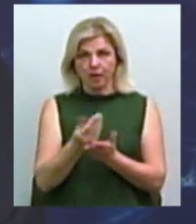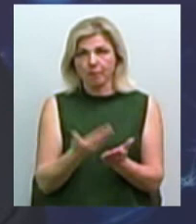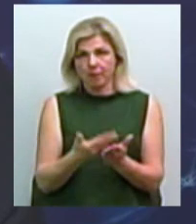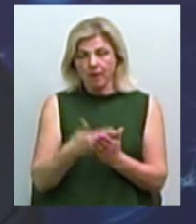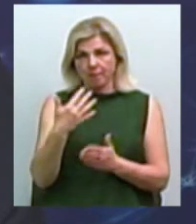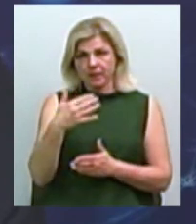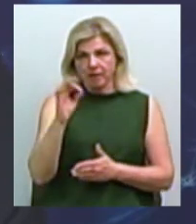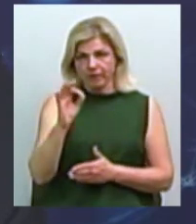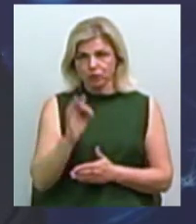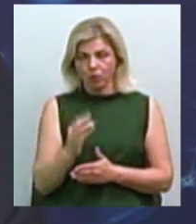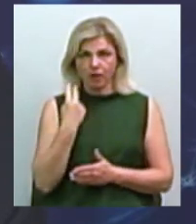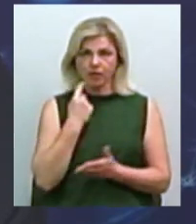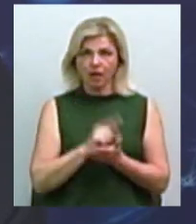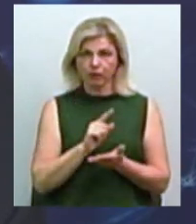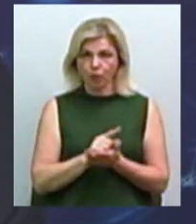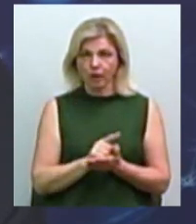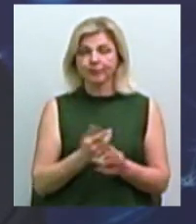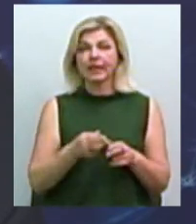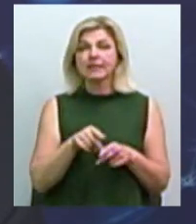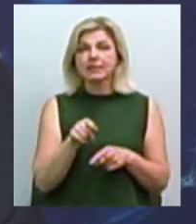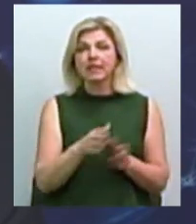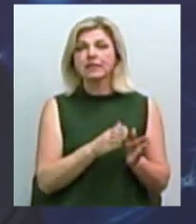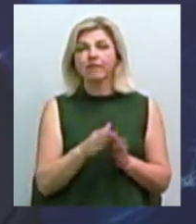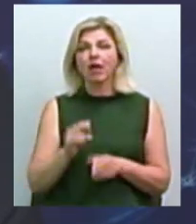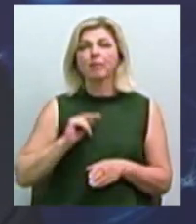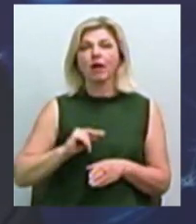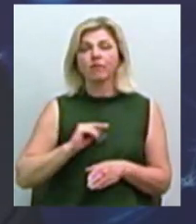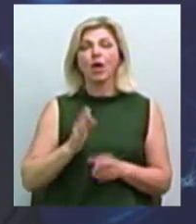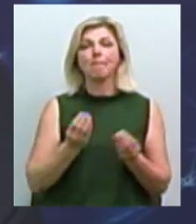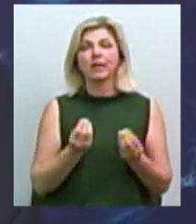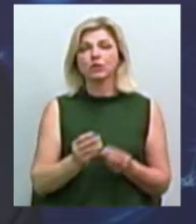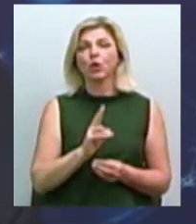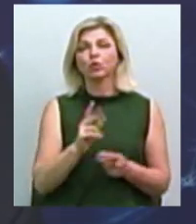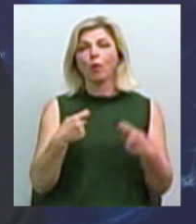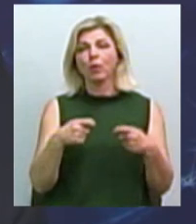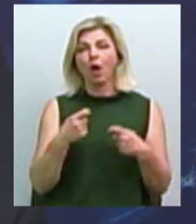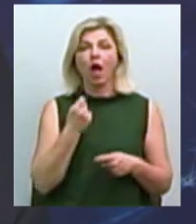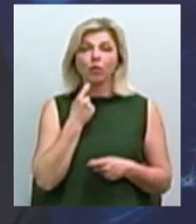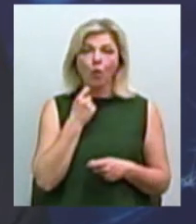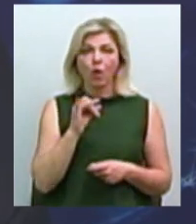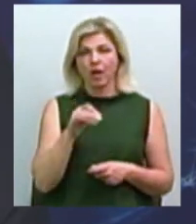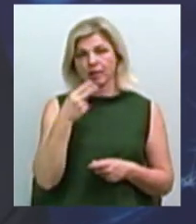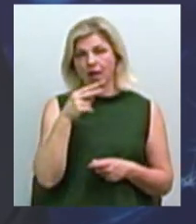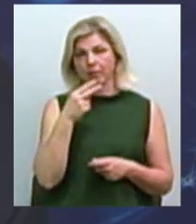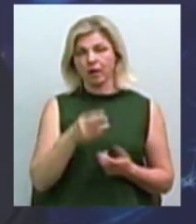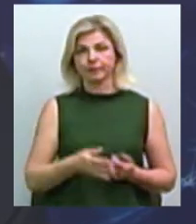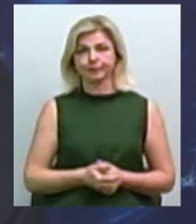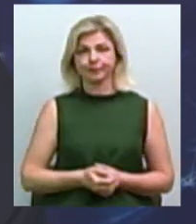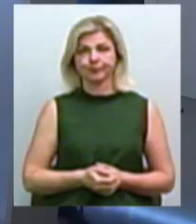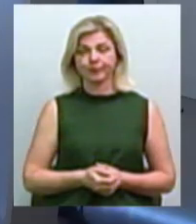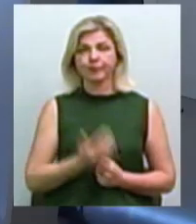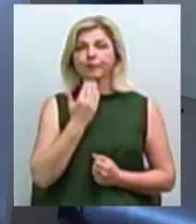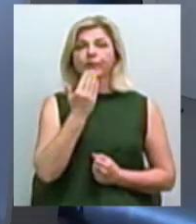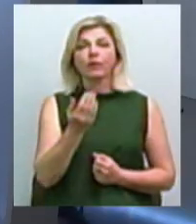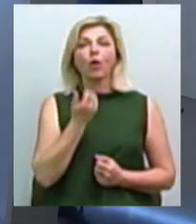На цій системі податкування загальні працюють виключно суб'єкти господарювання, які продають алкоголь і табак. Коли готувався